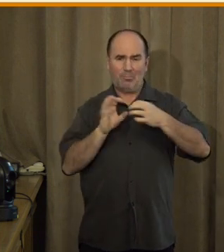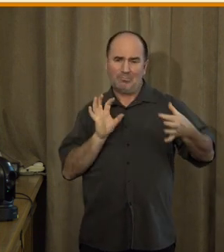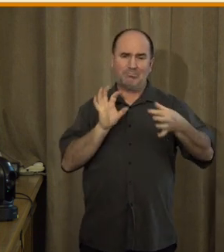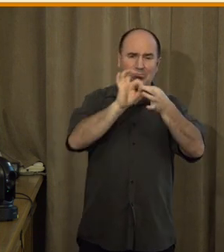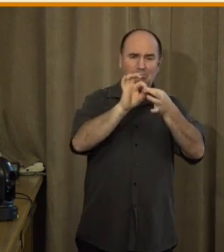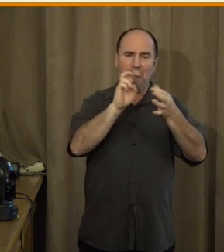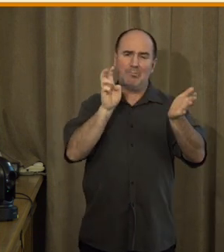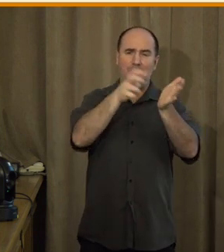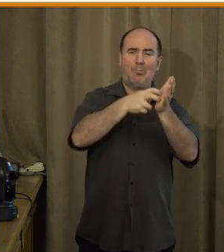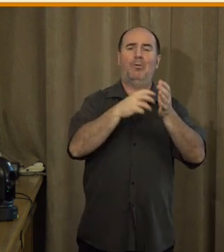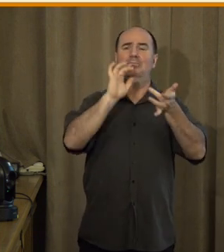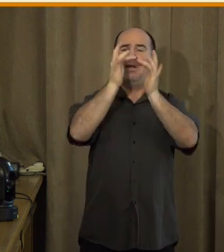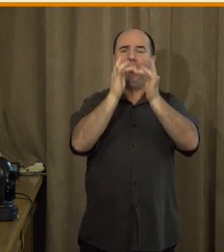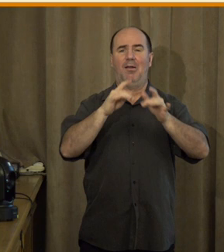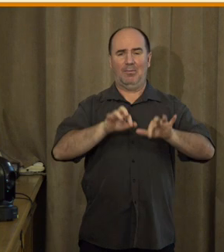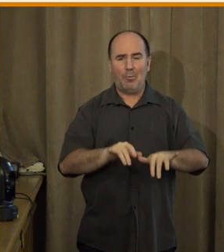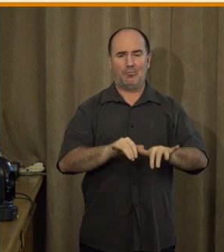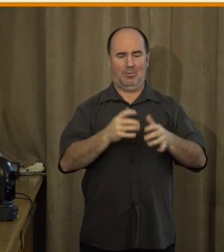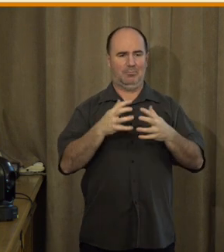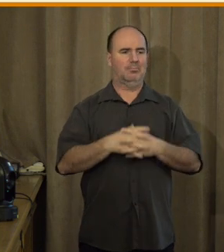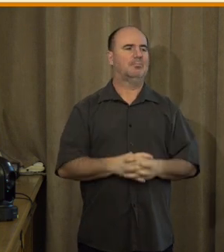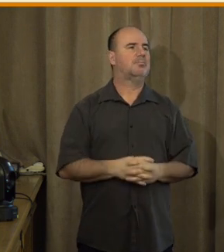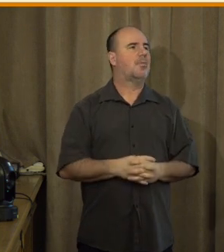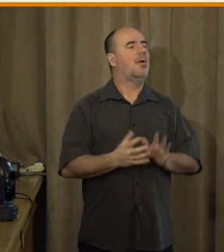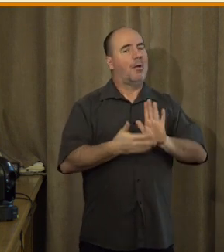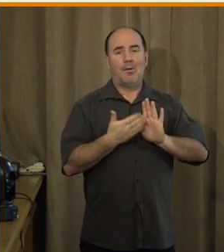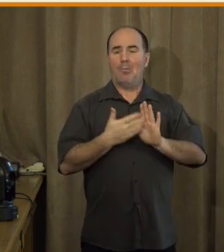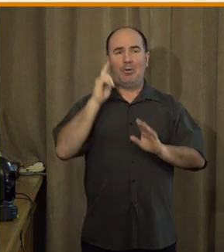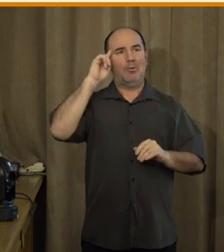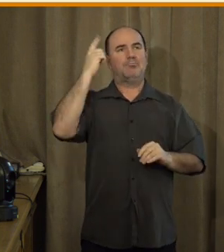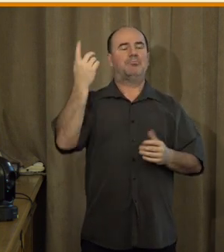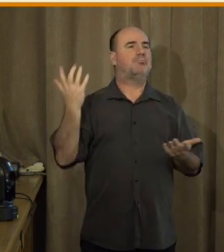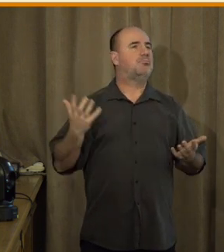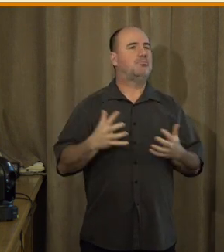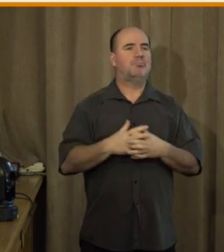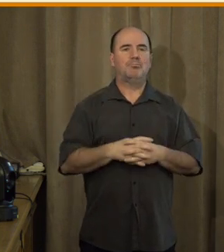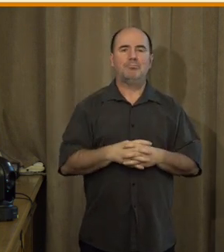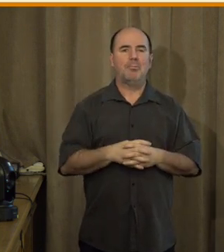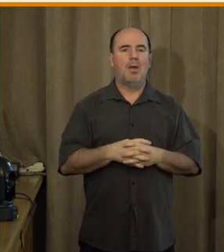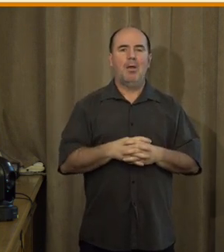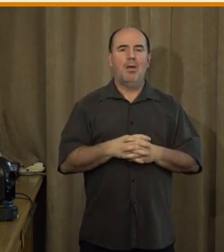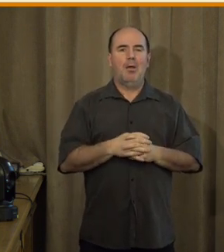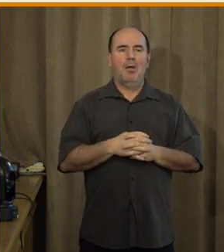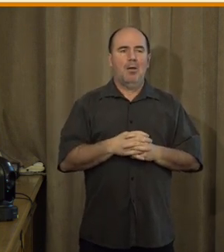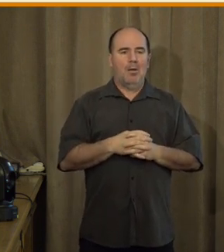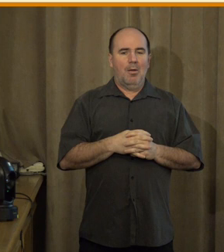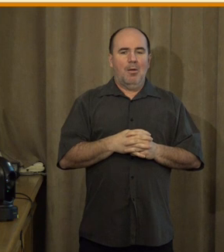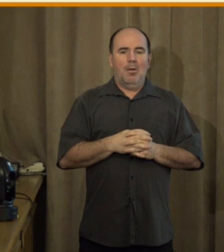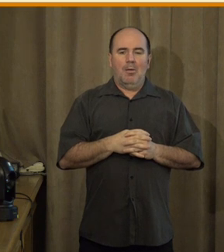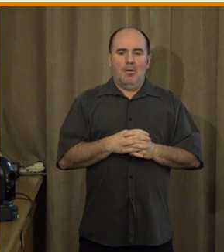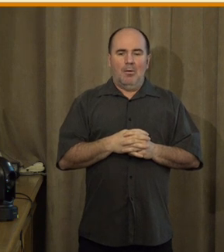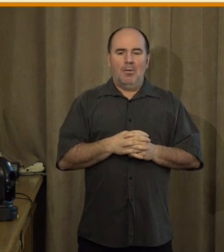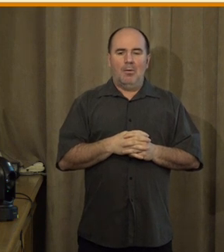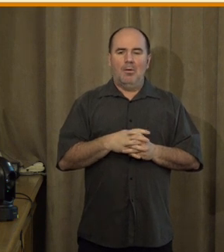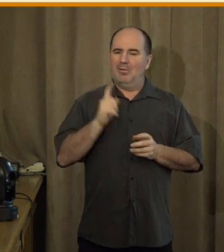skupinu můžeme definovat. Nicméně nepatří tam taková ta standardní